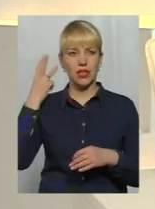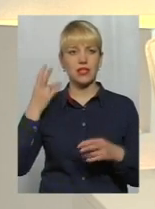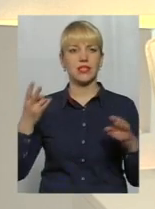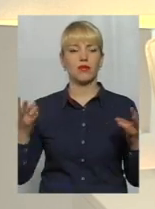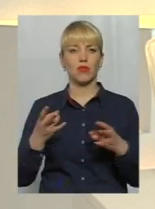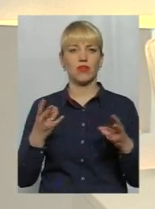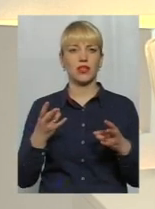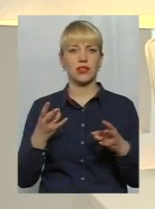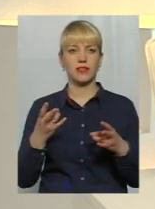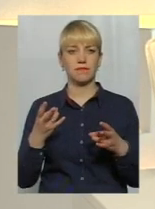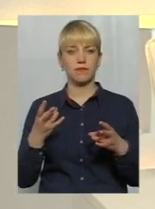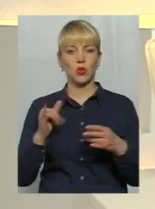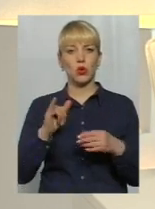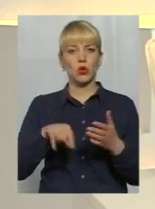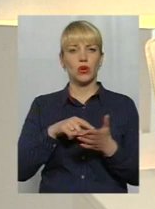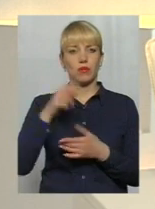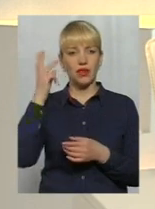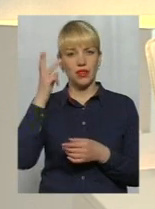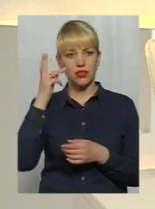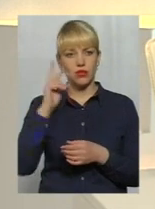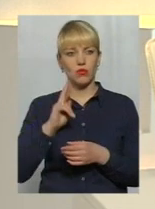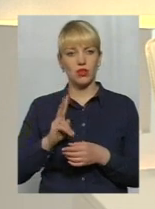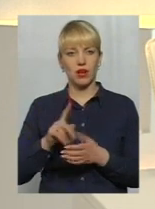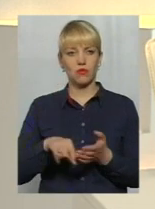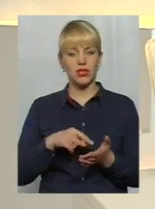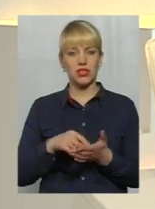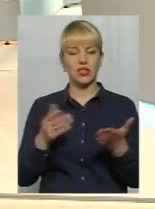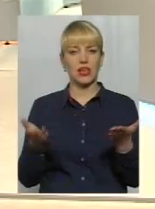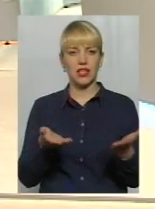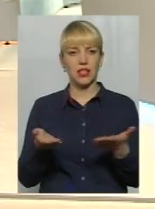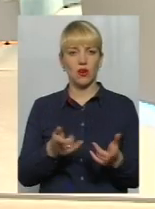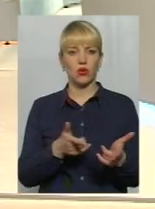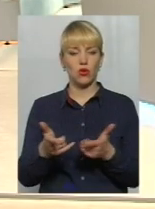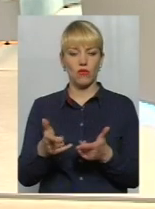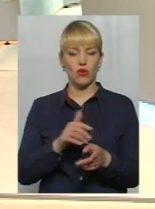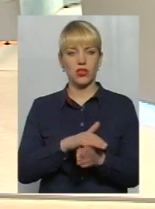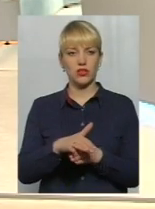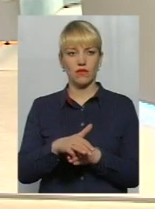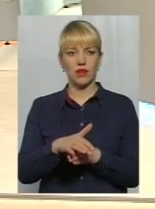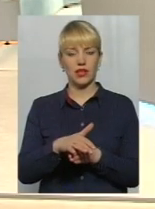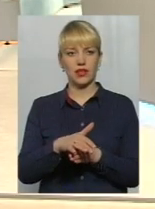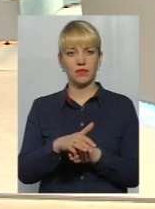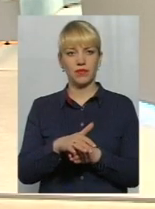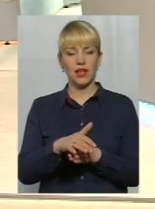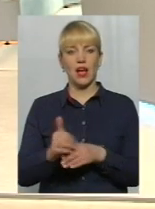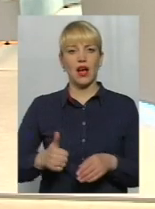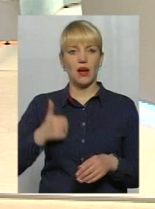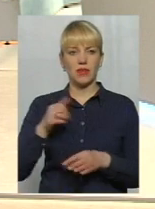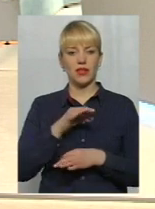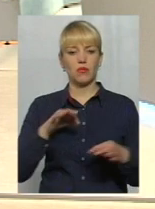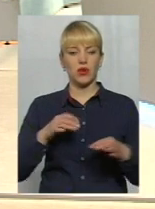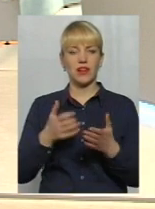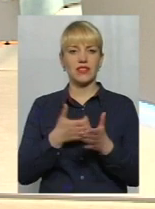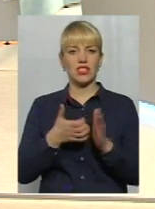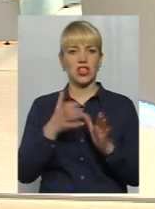Хмельницькому, як місту, яке готове реалізовувати аналогічні проєкти, не вистачає десь якогось